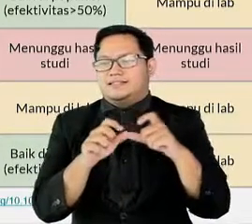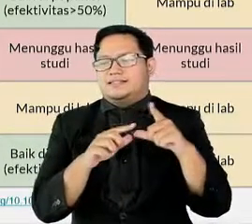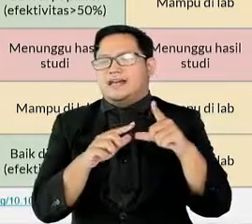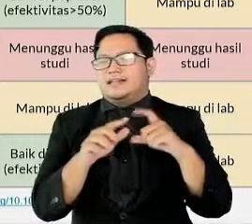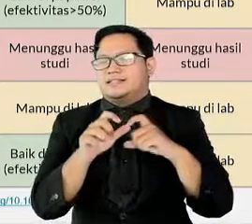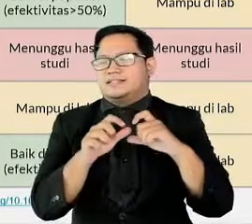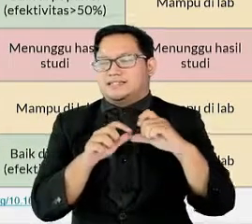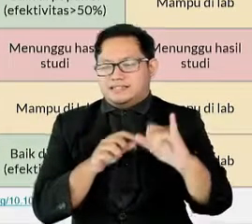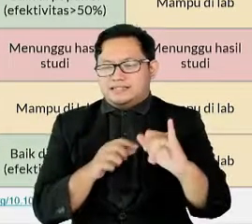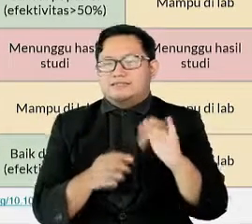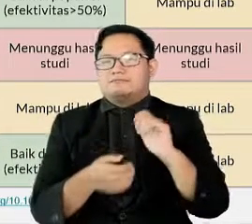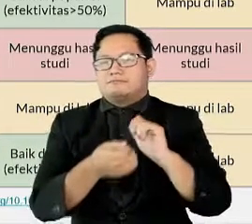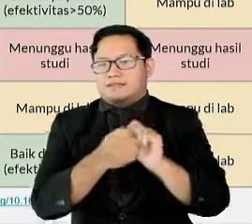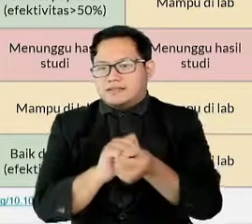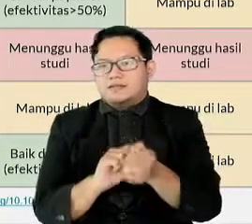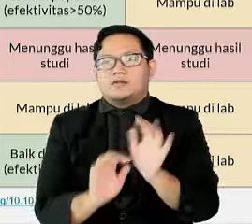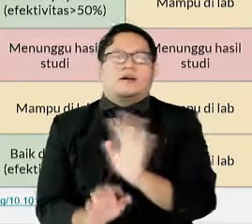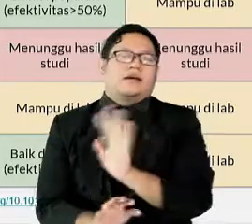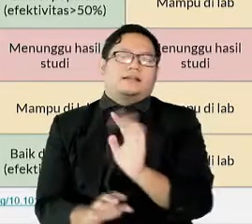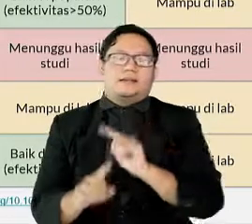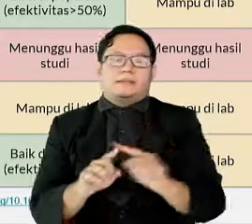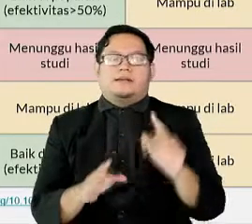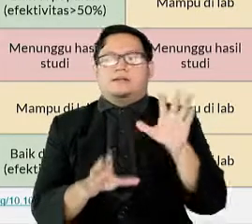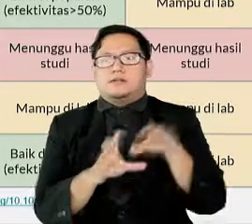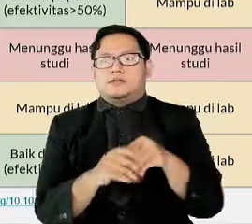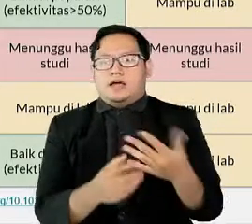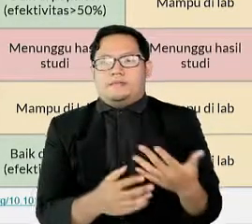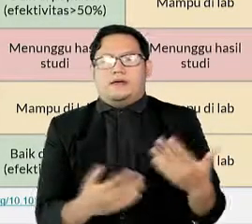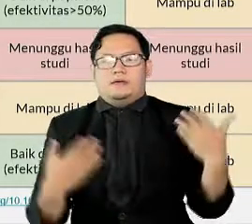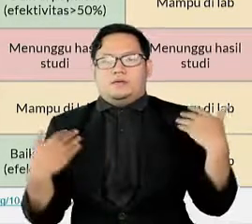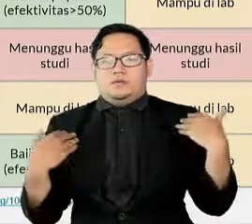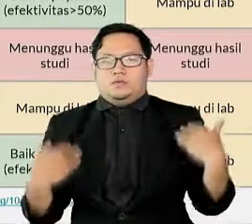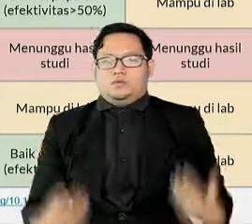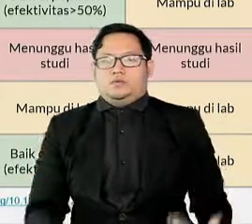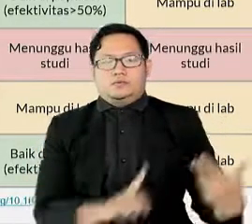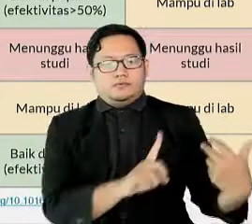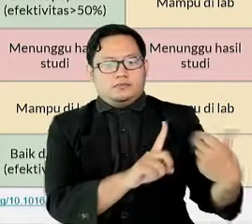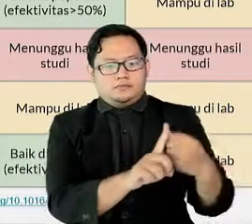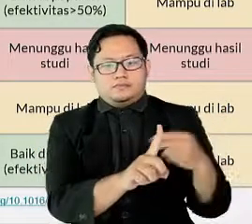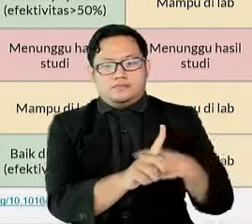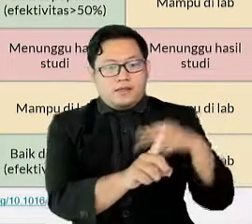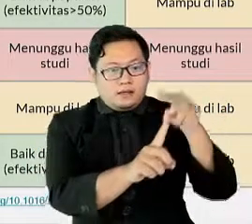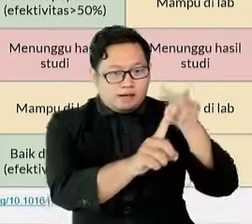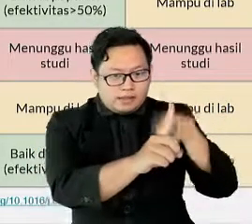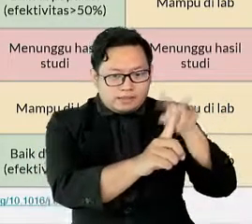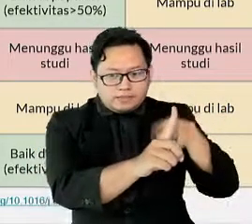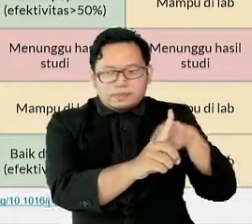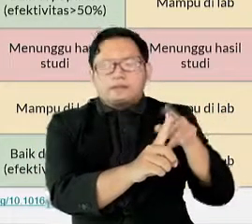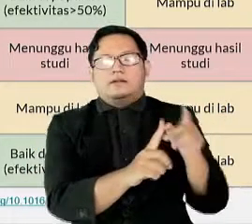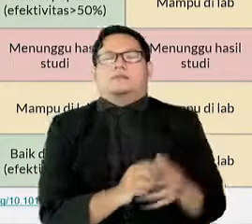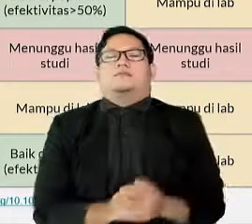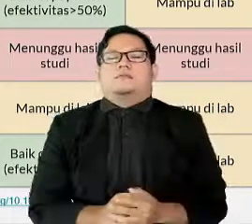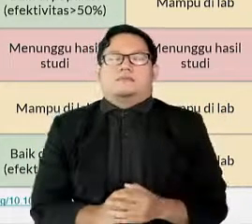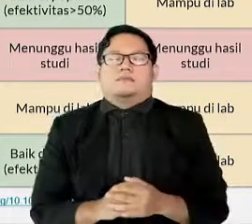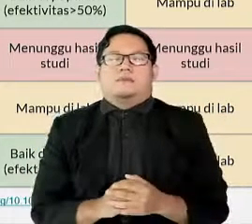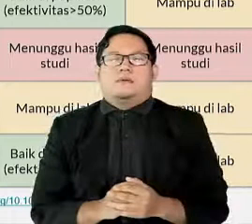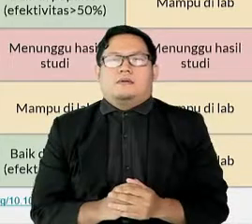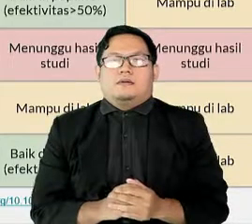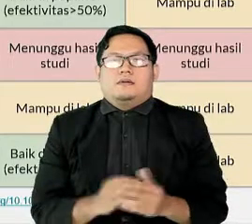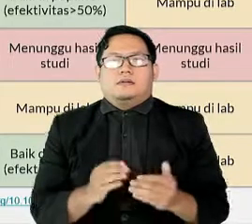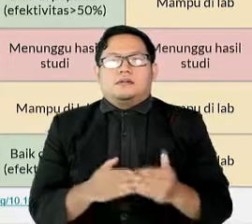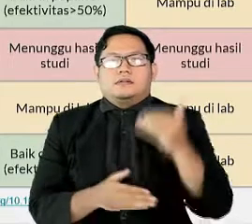kepada pemantauan kemampuan di dalam tubuh dengan skala komunitas atau masyarakat. Selanjutnya,